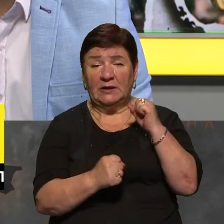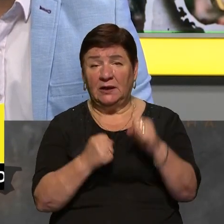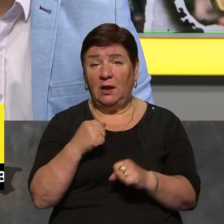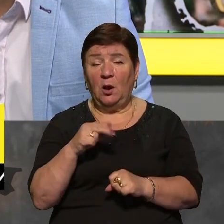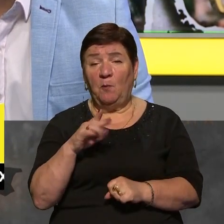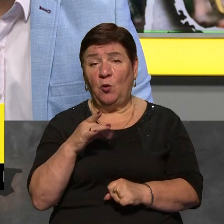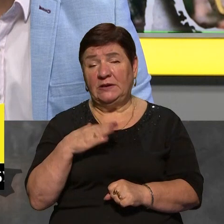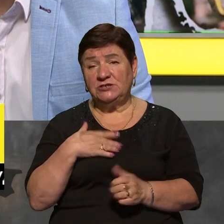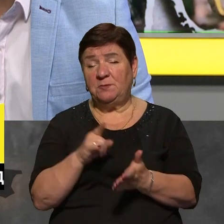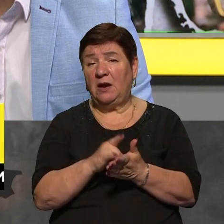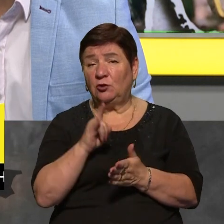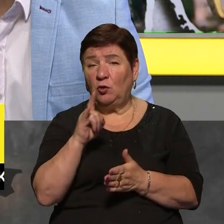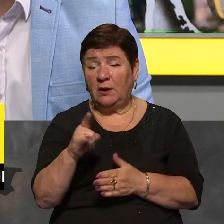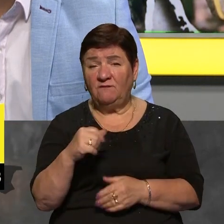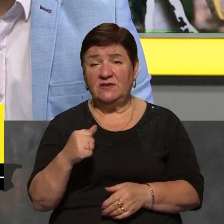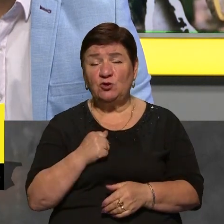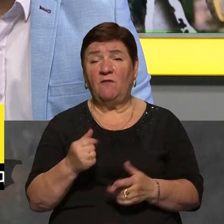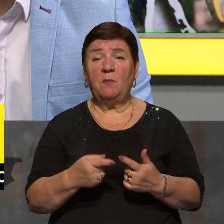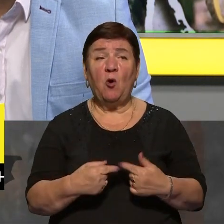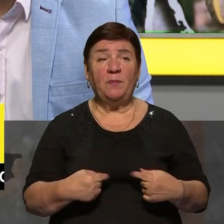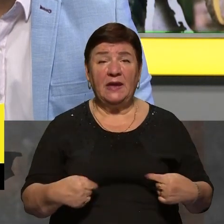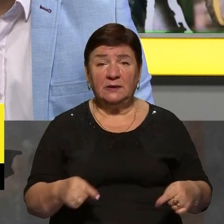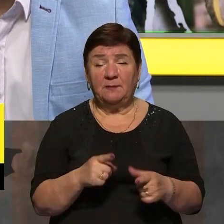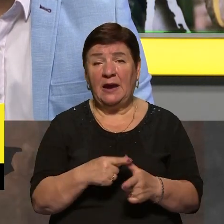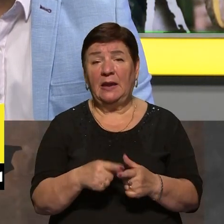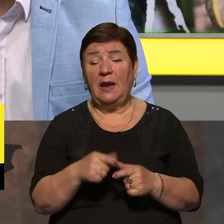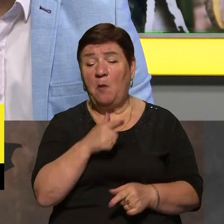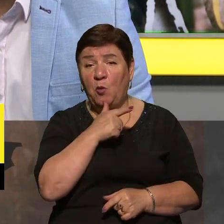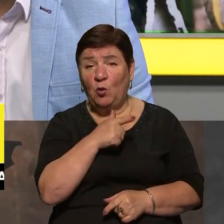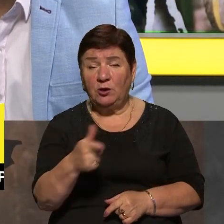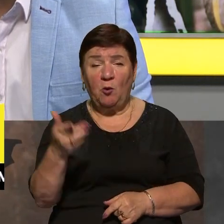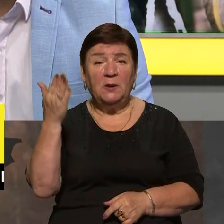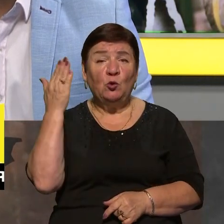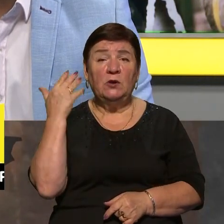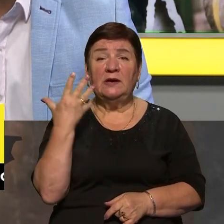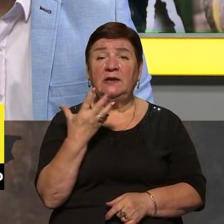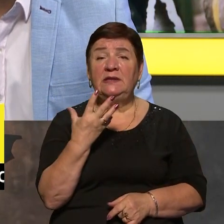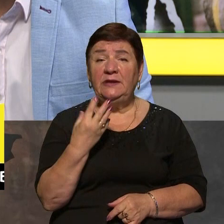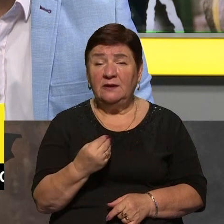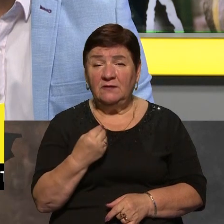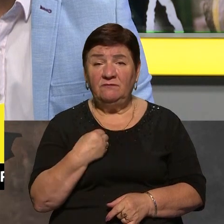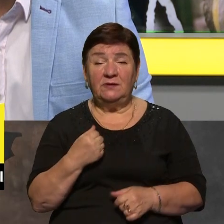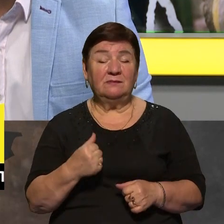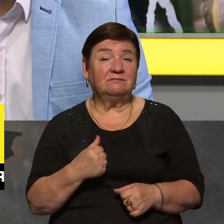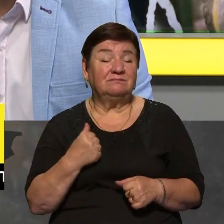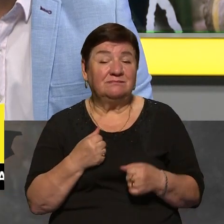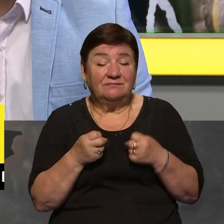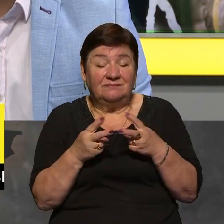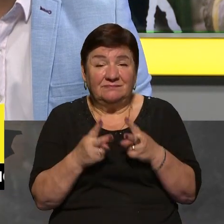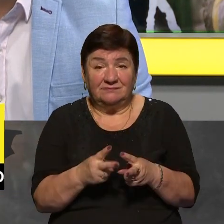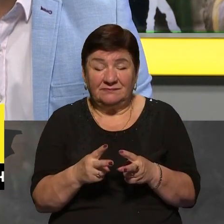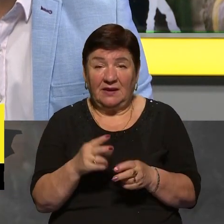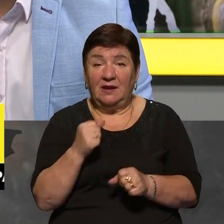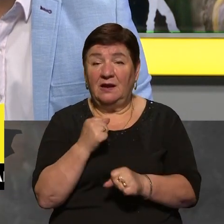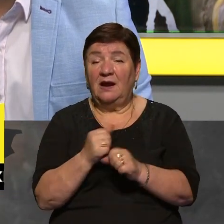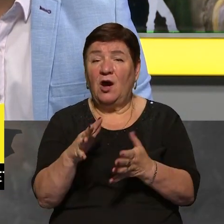аеродромам, по нашим власне військовим об'єктам. Але протягом минулих днів він навмисно руйнує цивільну інфраструктуру,